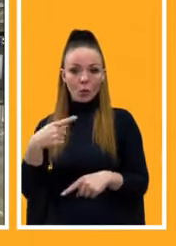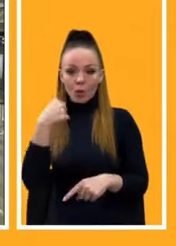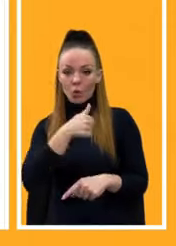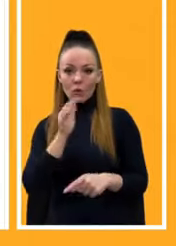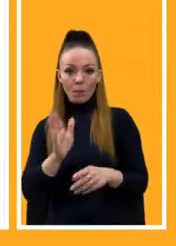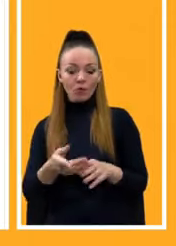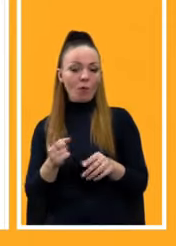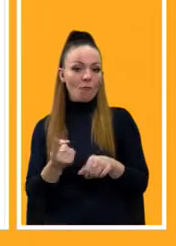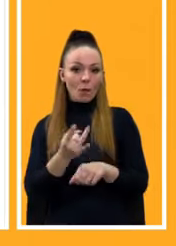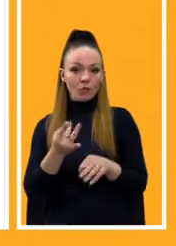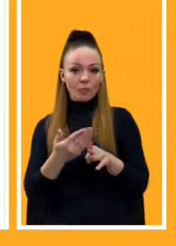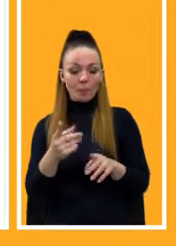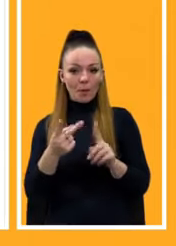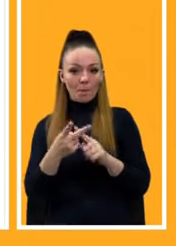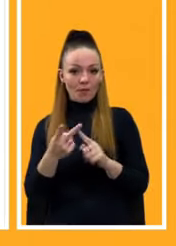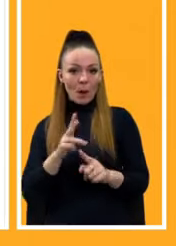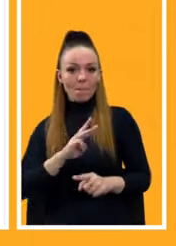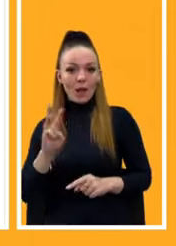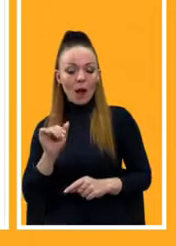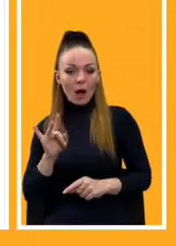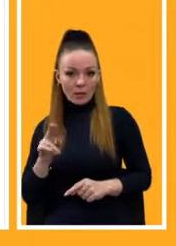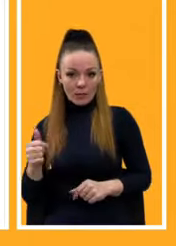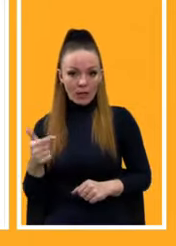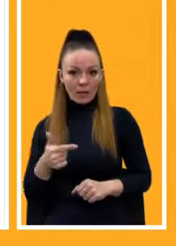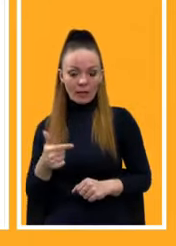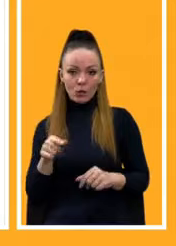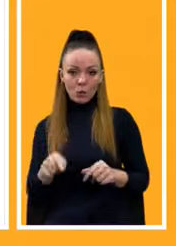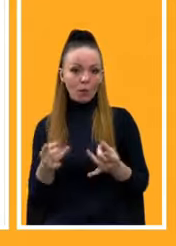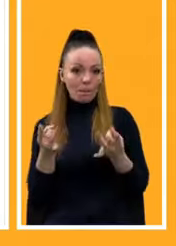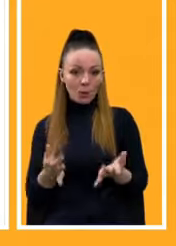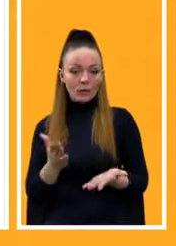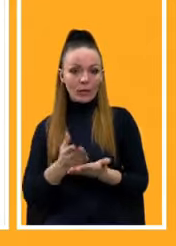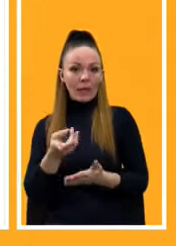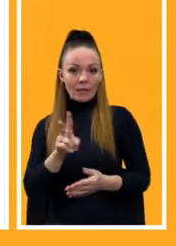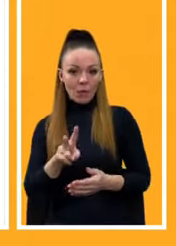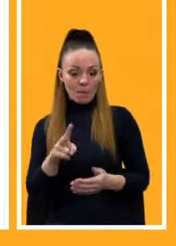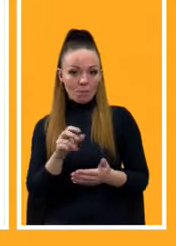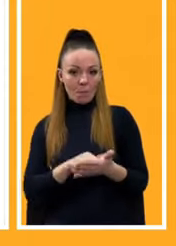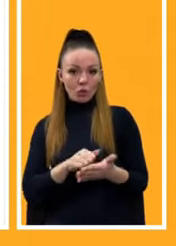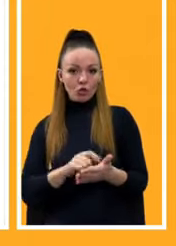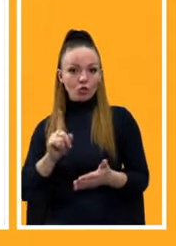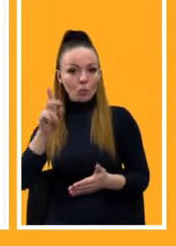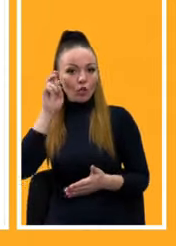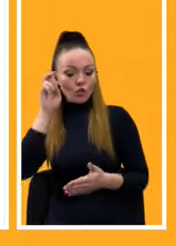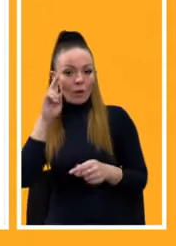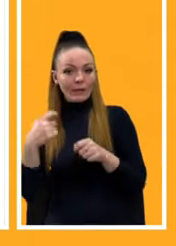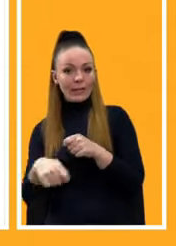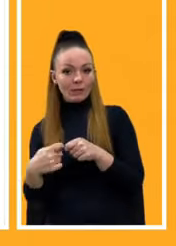понад півтора мільярди гривень. Тут все просто. Є принаймні дві причини, чому державні інвестиції